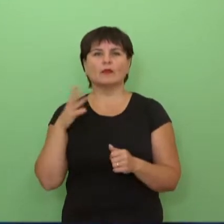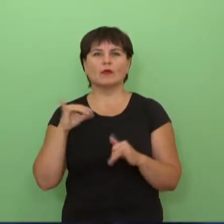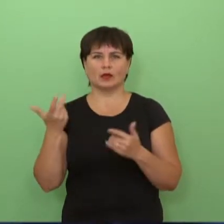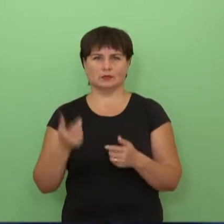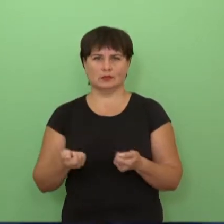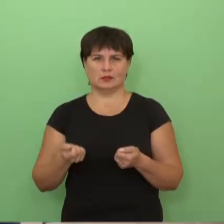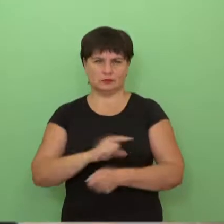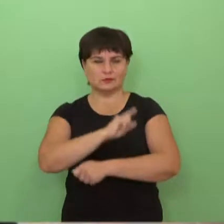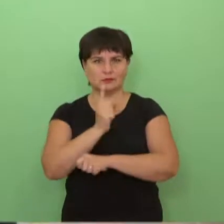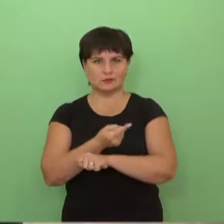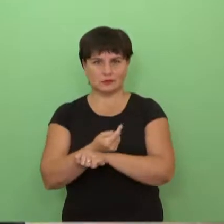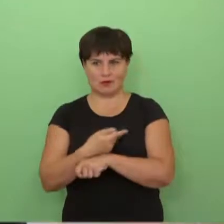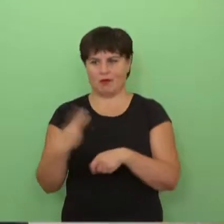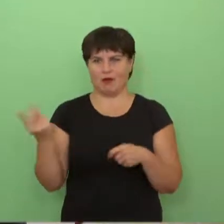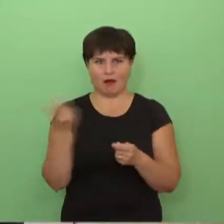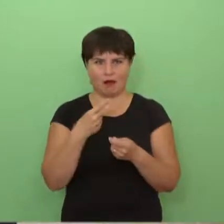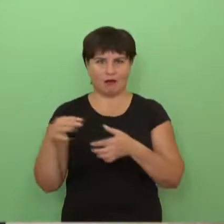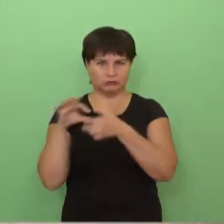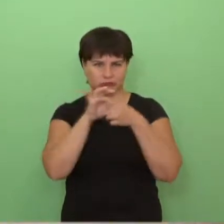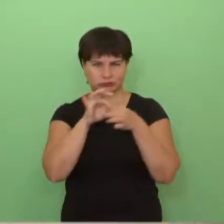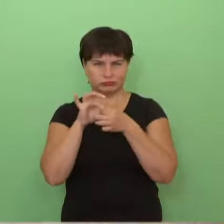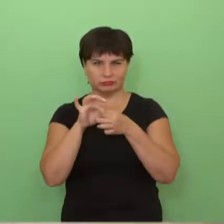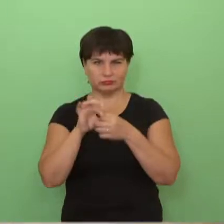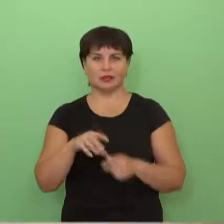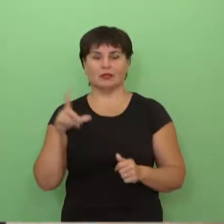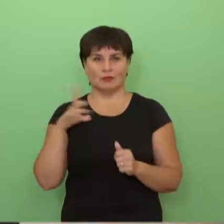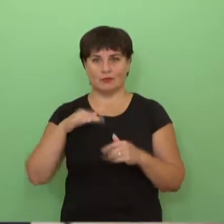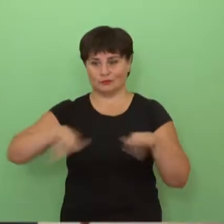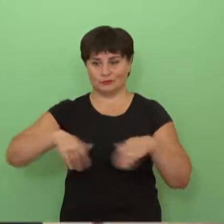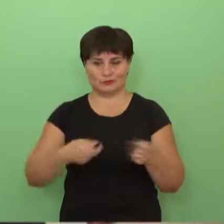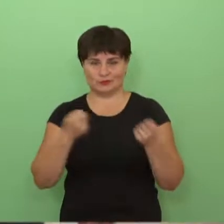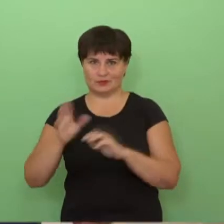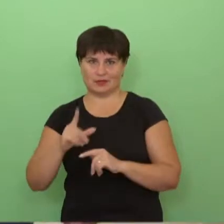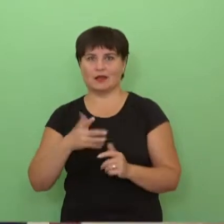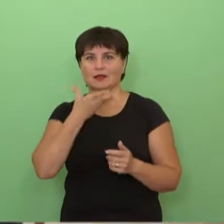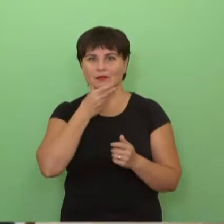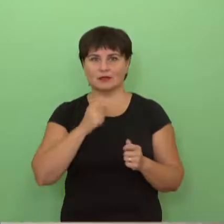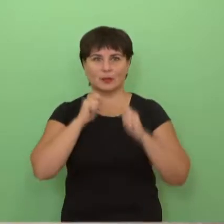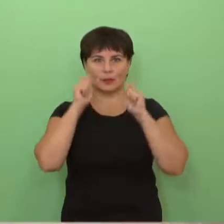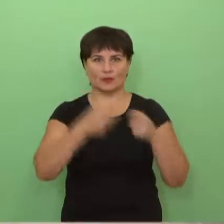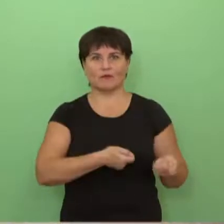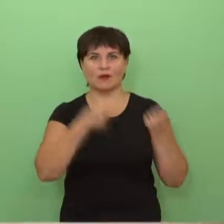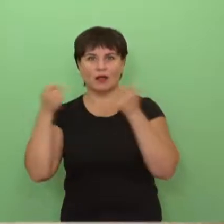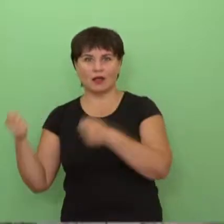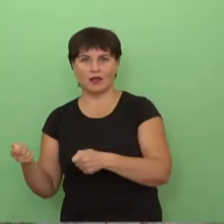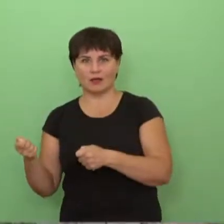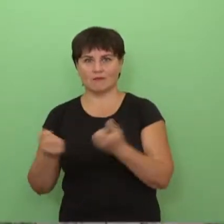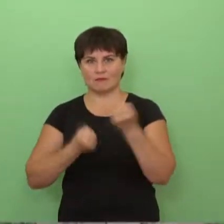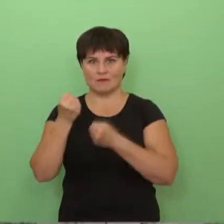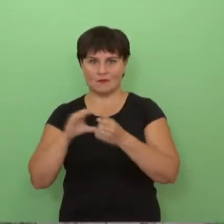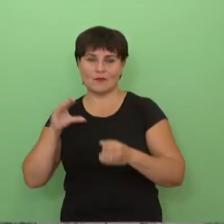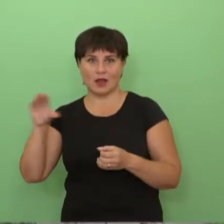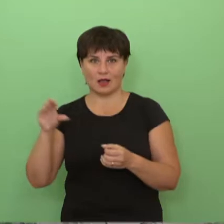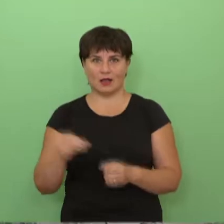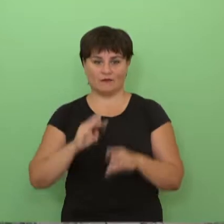kad susiprinti tarp puso bendradarimo ryšius. Žinoma, kad to žiaumė netuščiomis. Dabar atvežime vieną dovaną labai gražią jiems, automobilį.